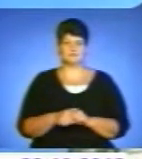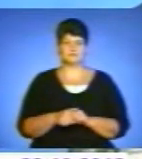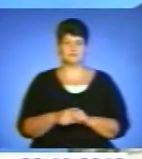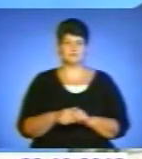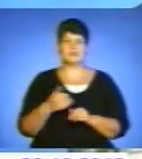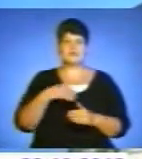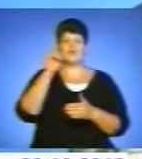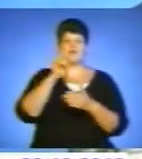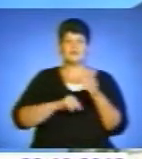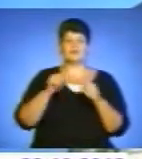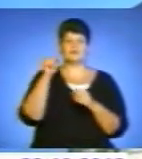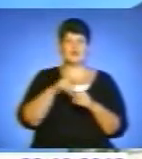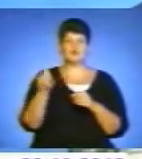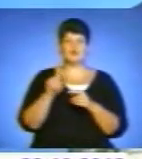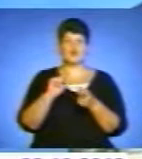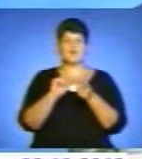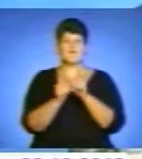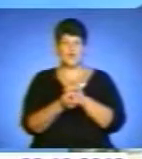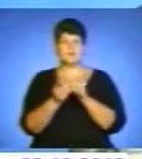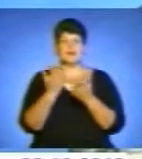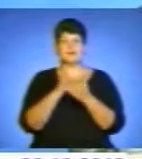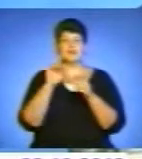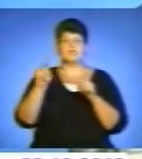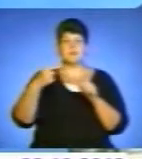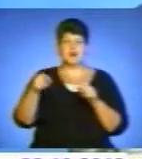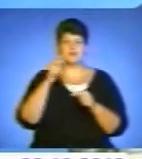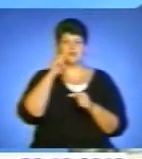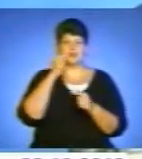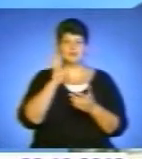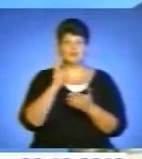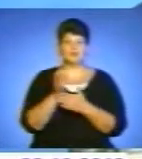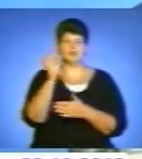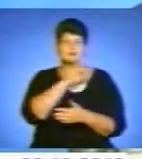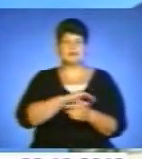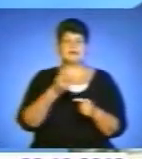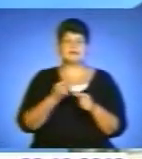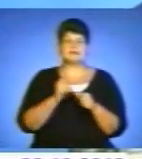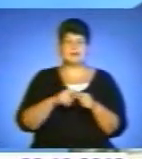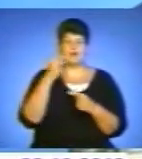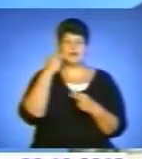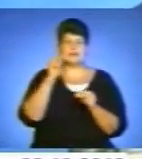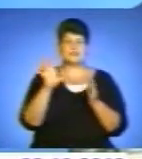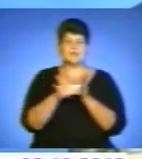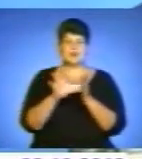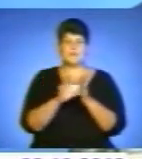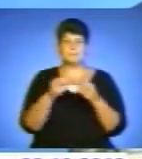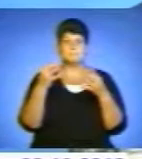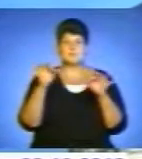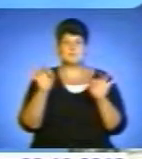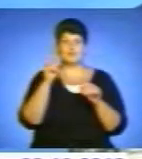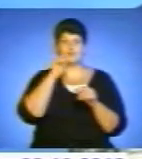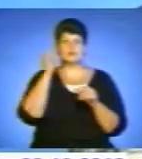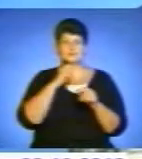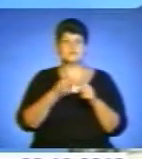Я вірю в те, що реформи, які вимагають від України, підуть на користь. Це поліпшить енергобезпеку України, оскільки дозволить